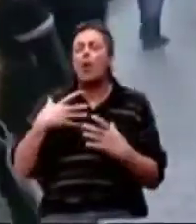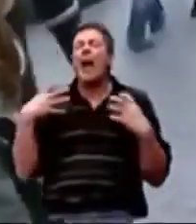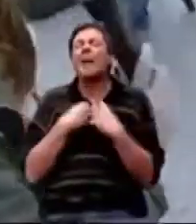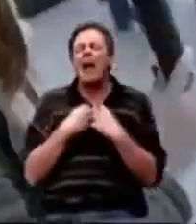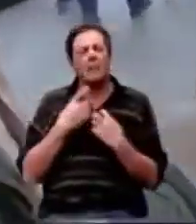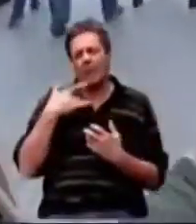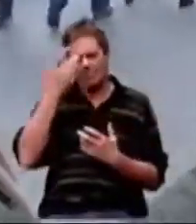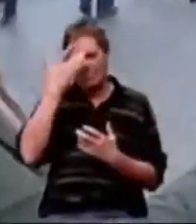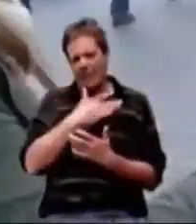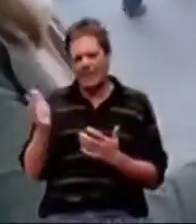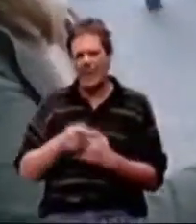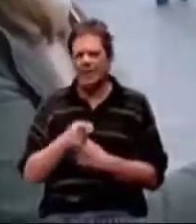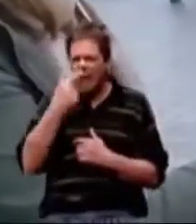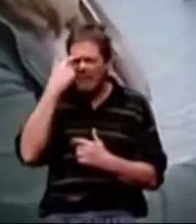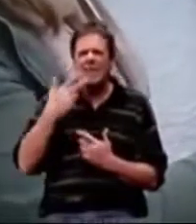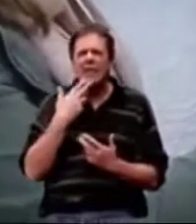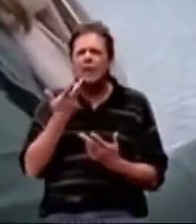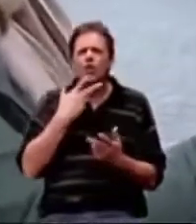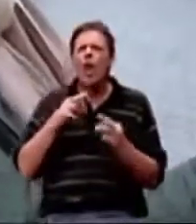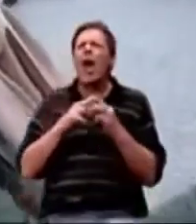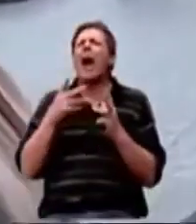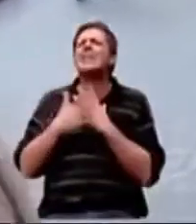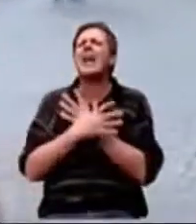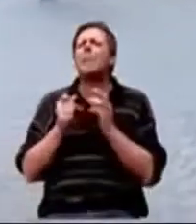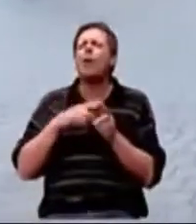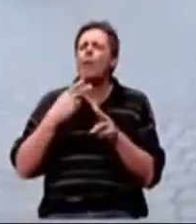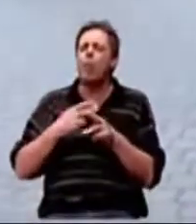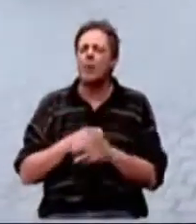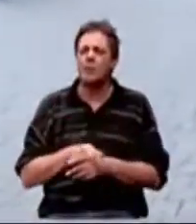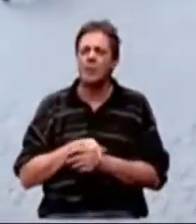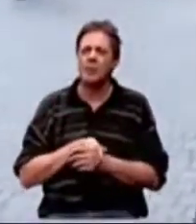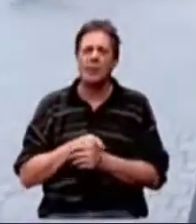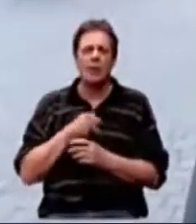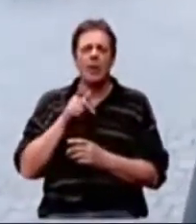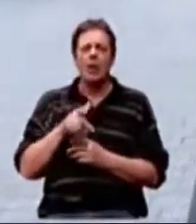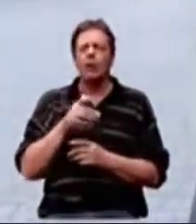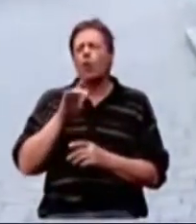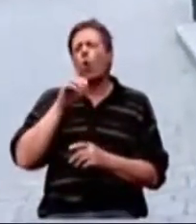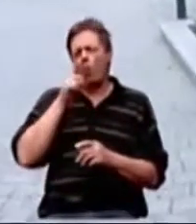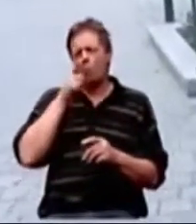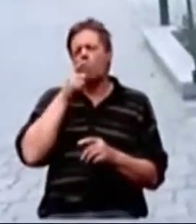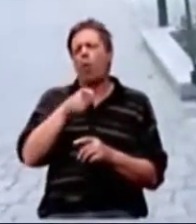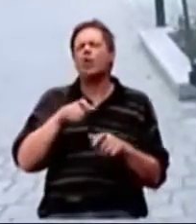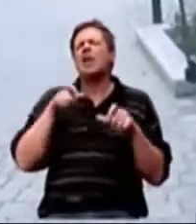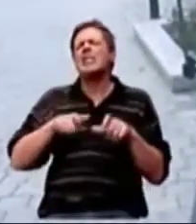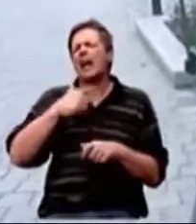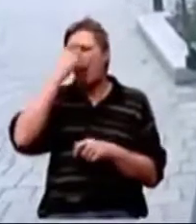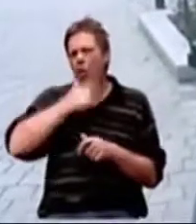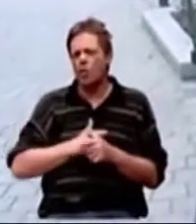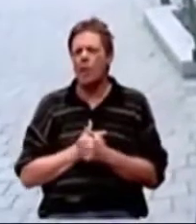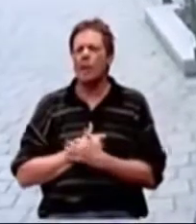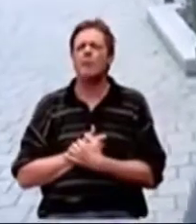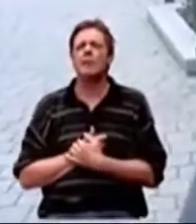Htite li što je Alzheimerova bolest? Pa znam, znam. To je, mislim, to pogađa starije osobe i